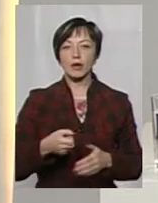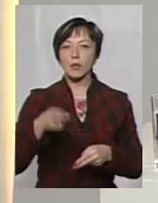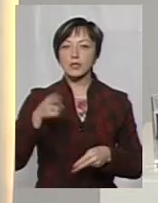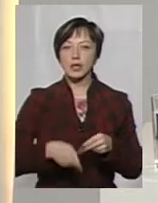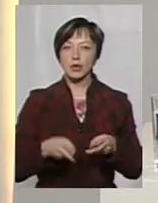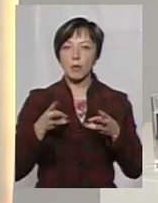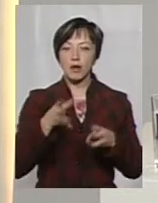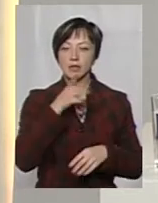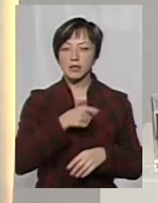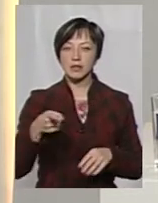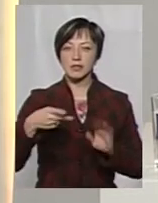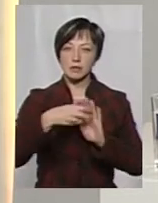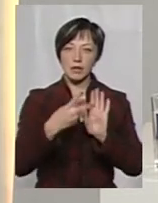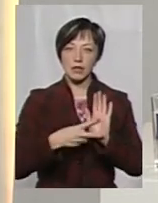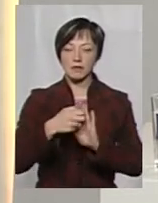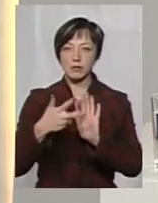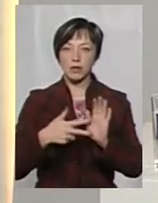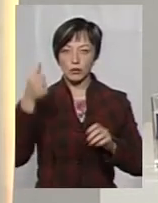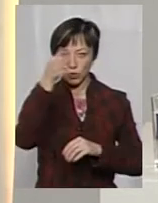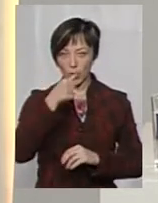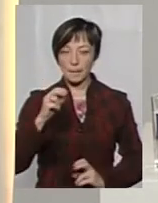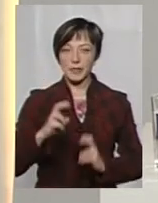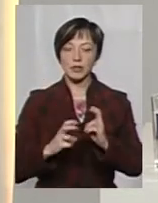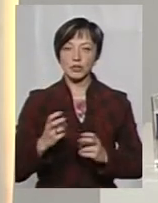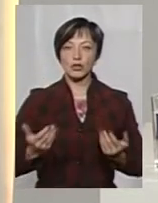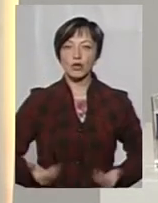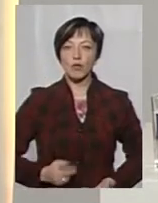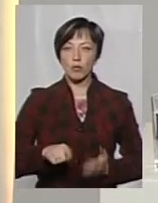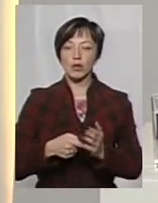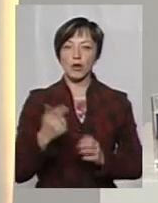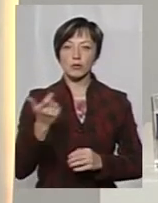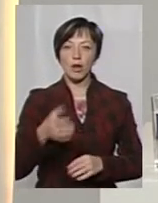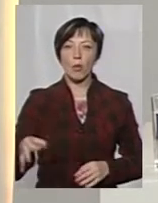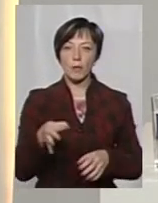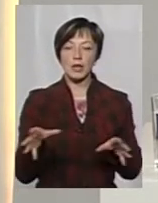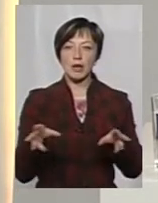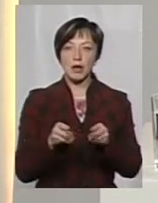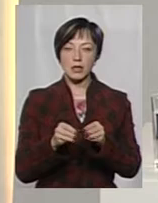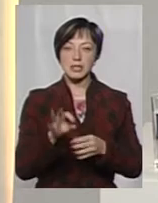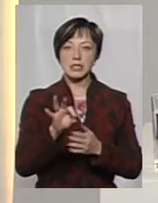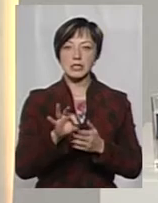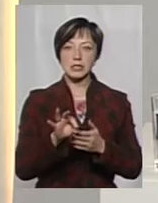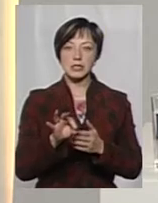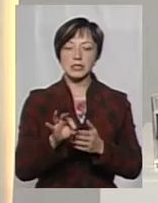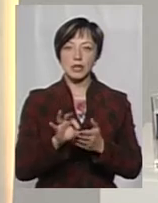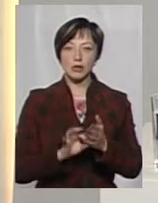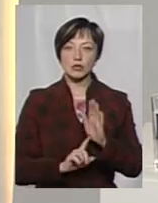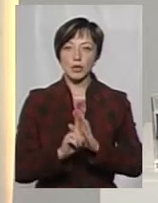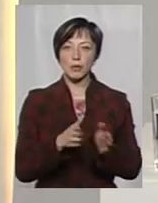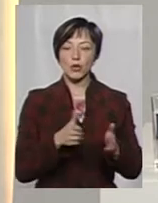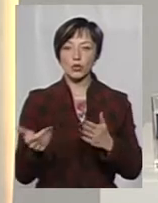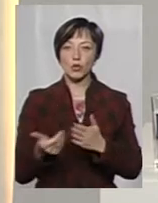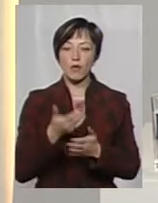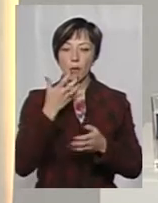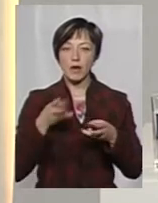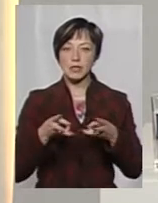сезону 2017-2018 року підприємства житлово-комунального господарства області зразу розпочали підготовку до нового